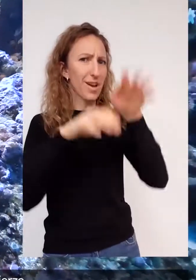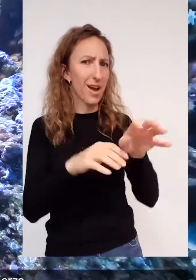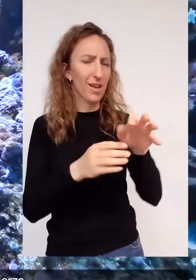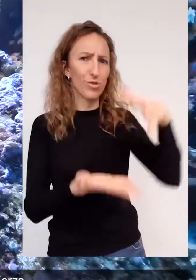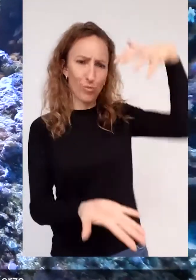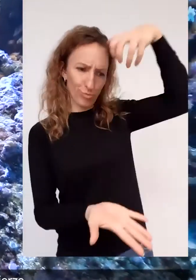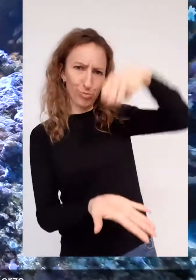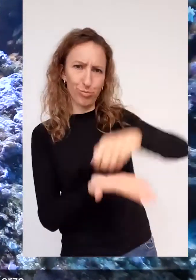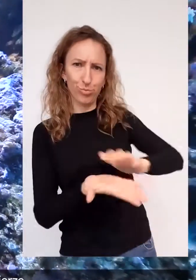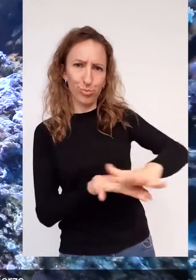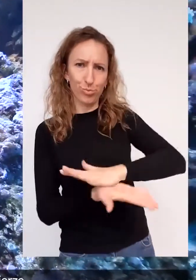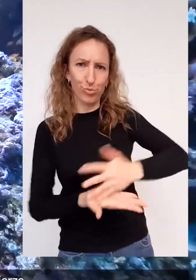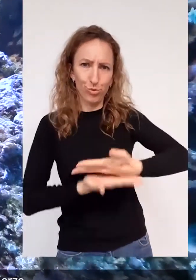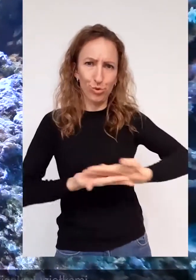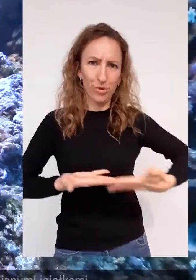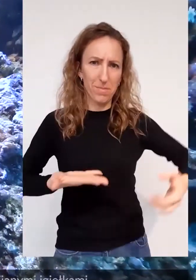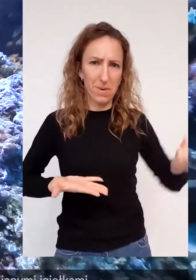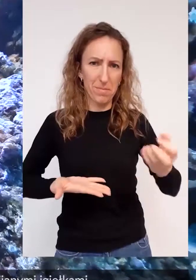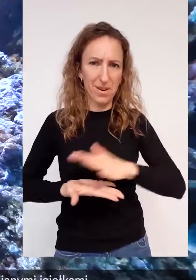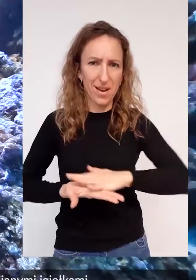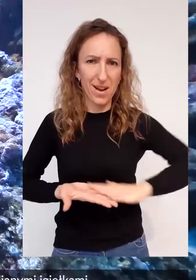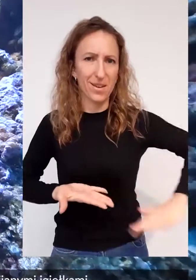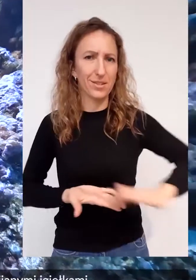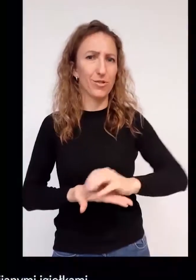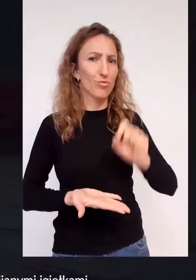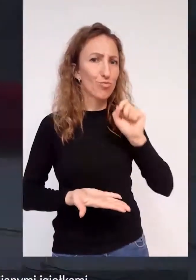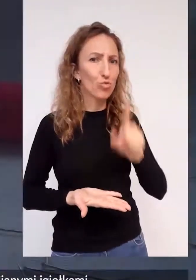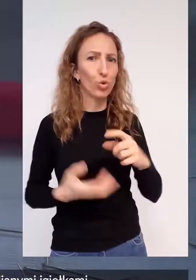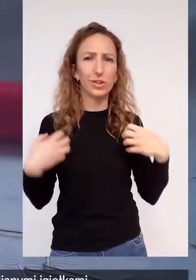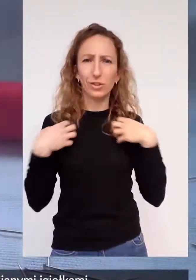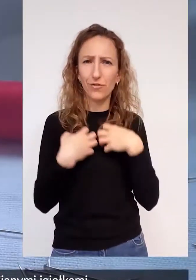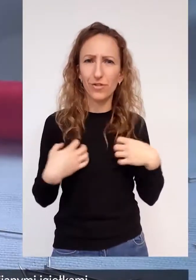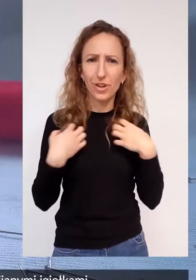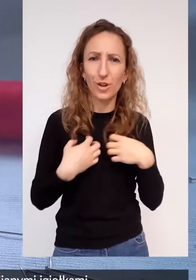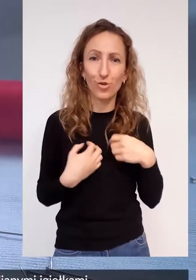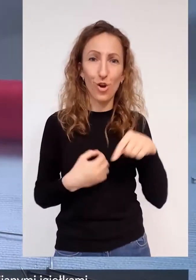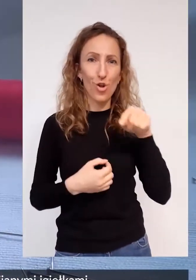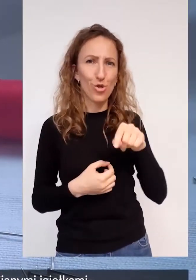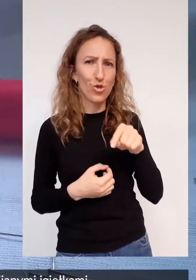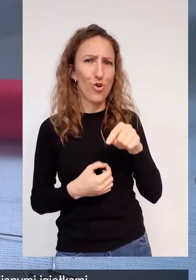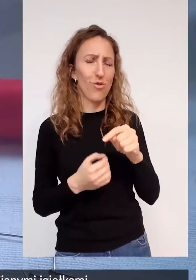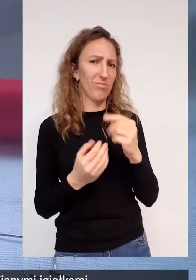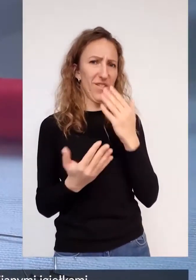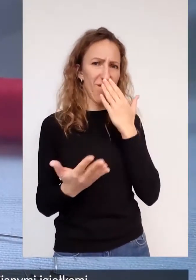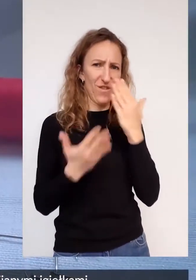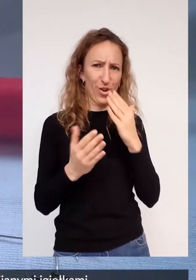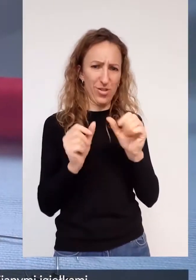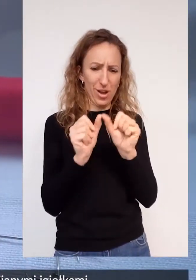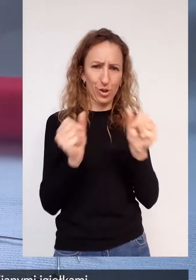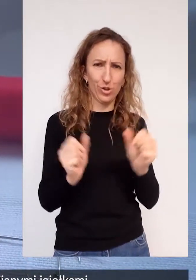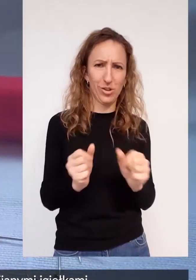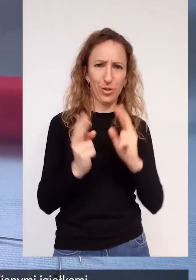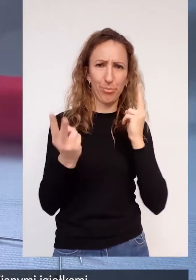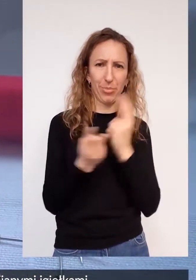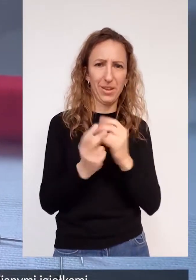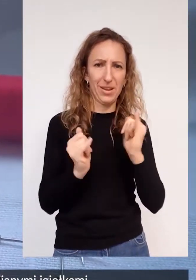Które kształtem przypomina poduszeczkę z powbijanymi igiełkami